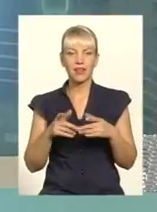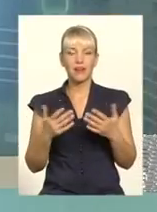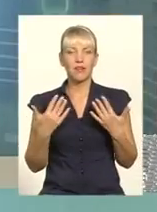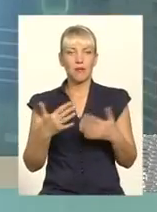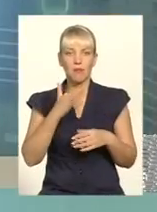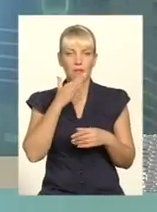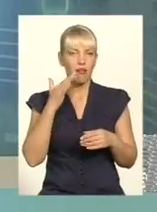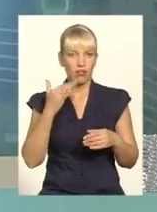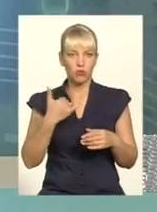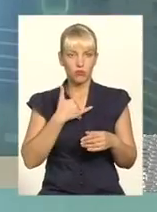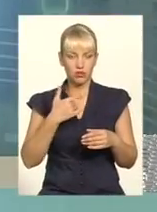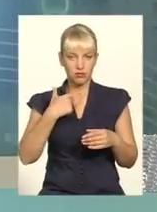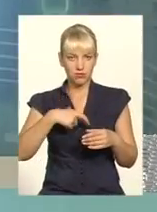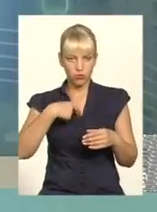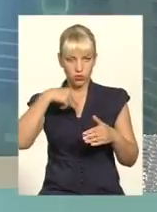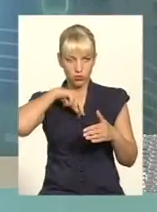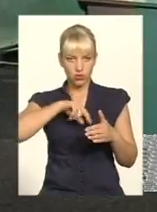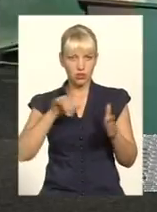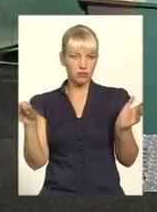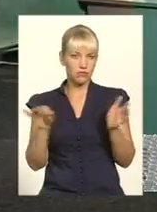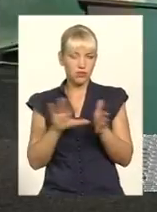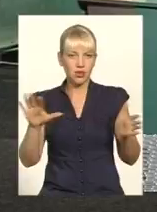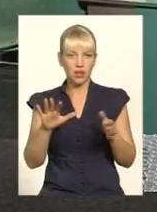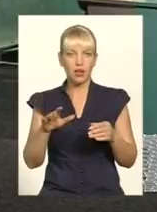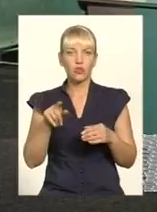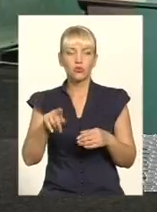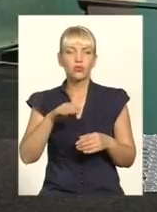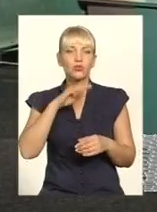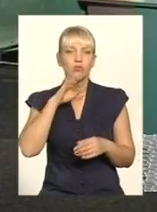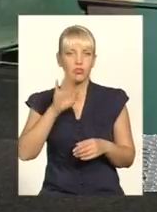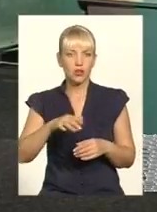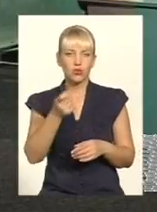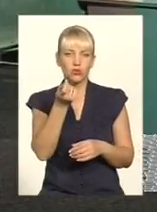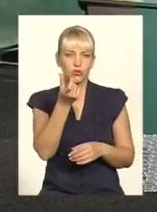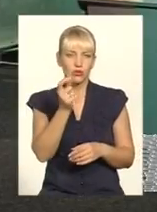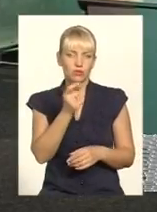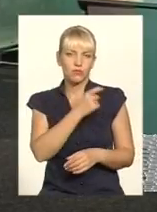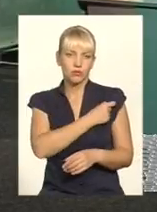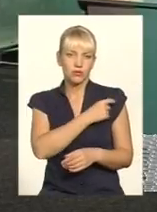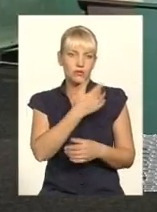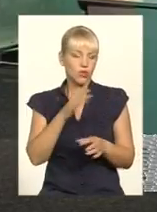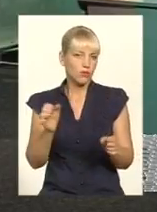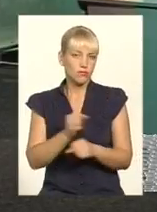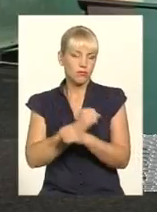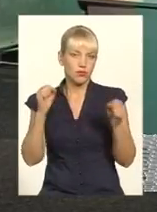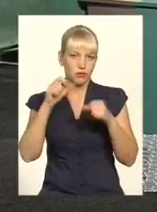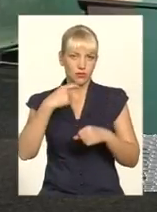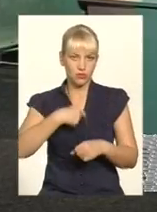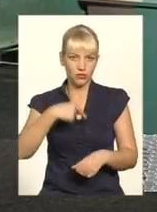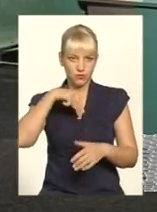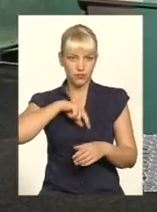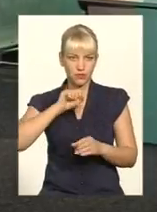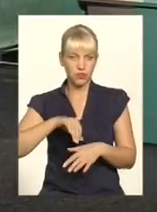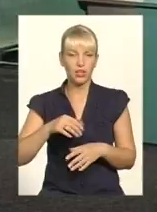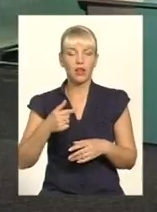електризовані, що тут достатньо невеличкої іскорки, яка це і зробить. Я вважаю, що як